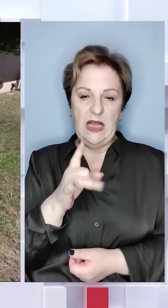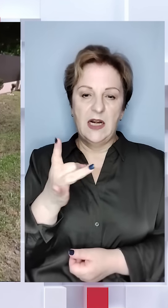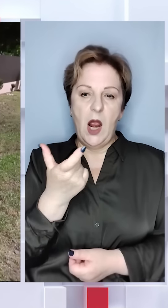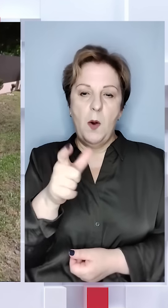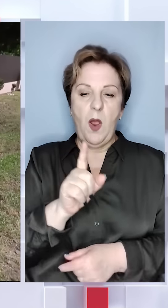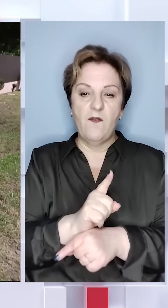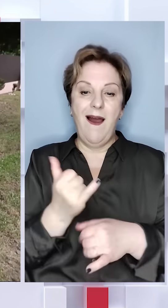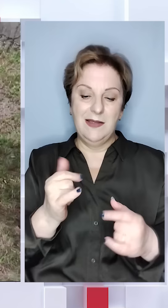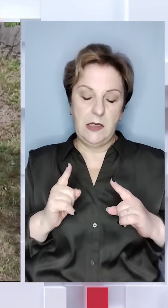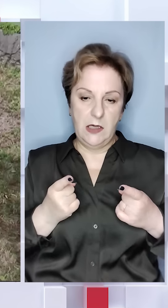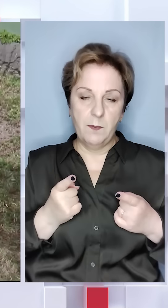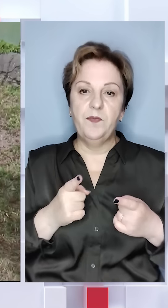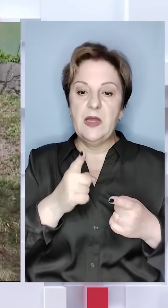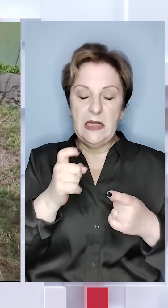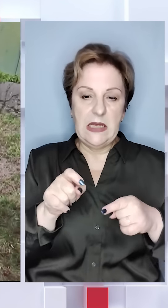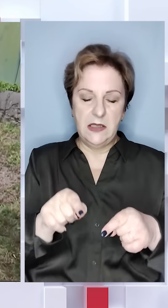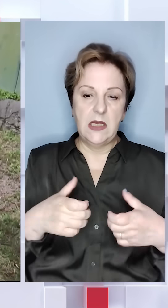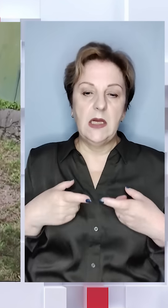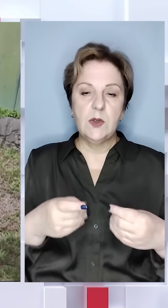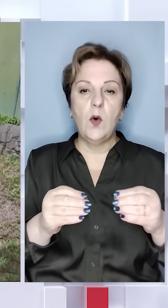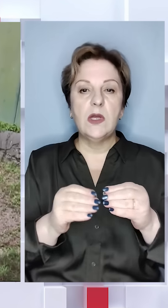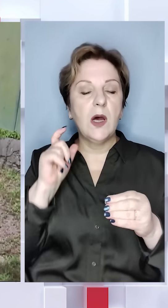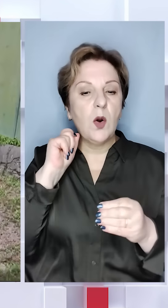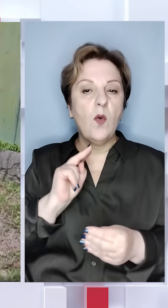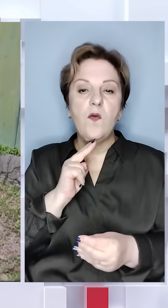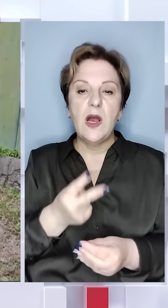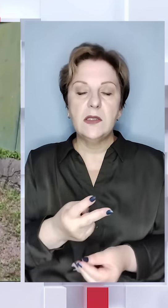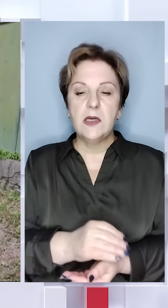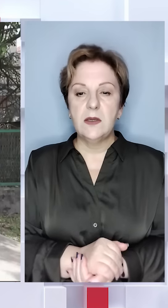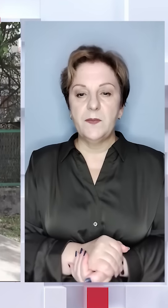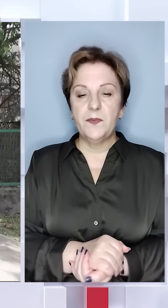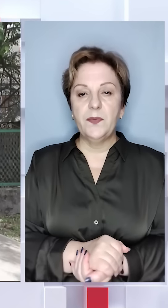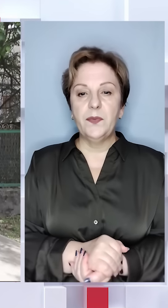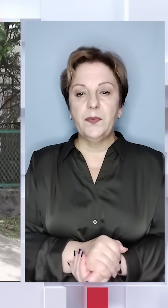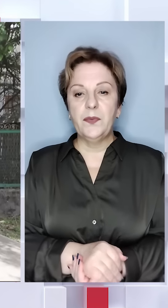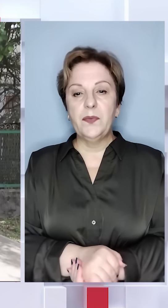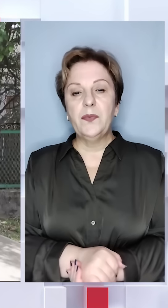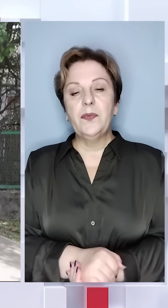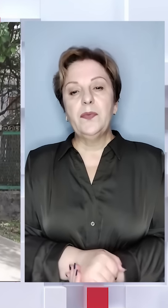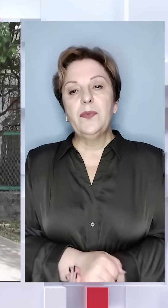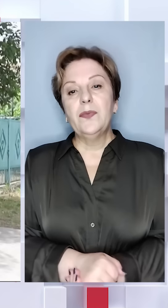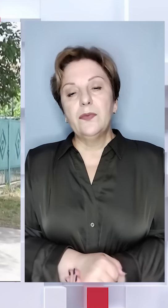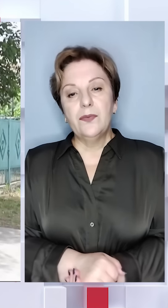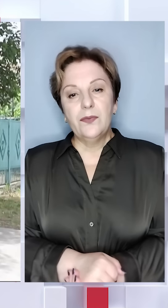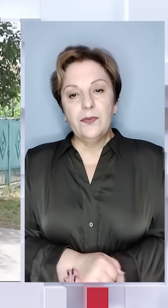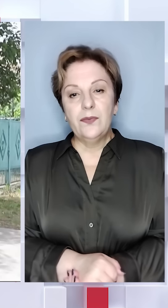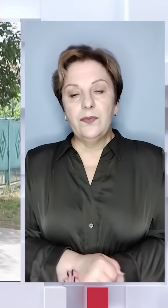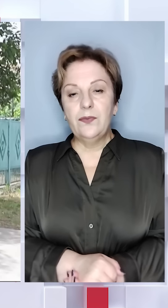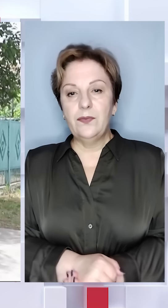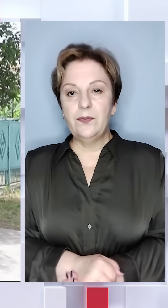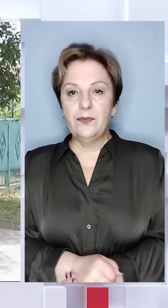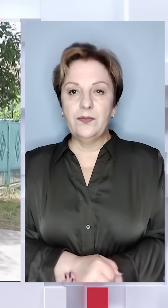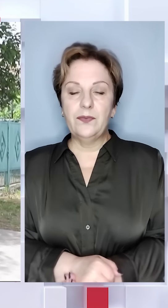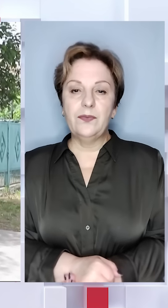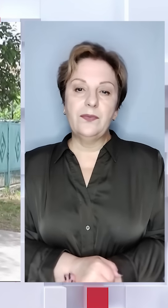Зараз чоловік під вартою. Заскоєна йому загрожує до 10 років ув'язнення. Світлана Даніщук, Станіслав Бабуський, Закарпаття, ТСН